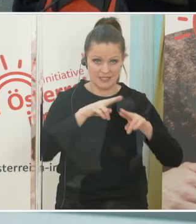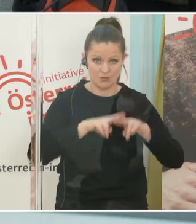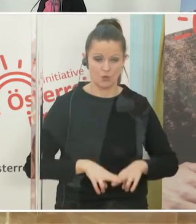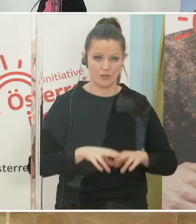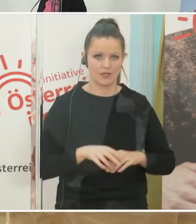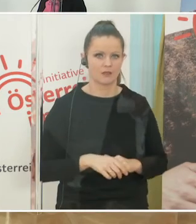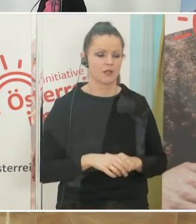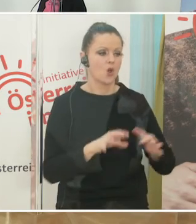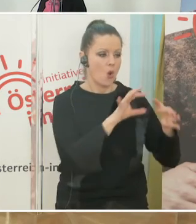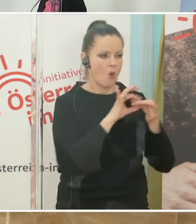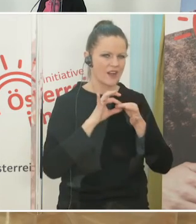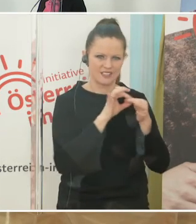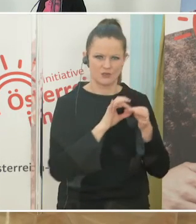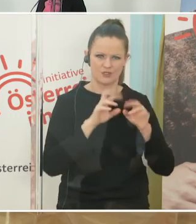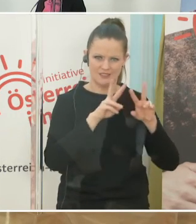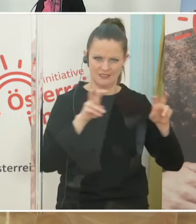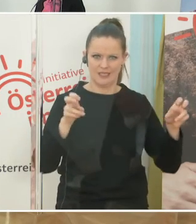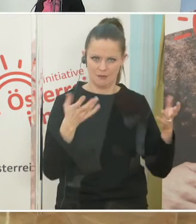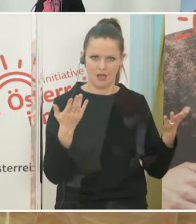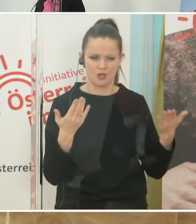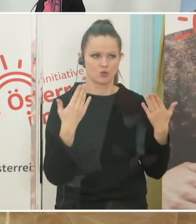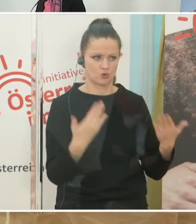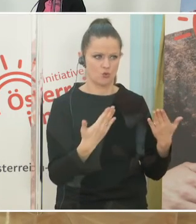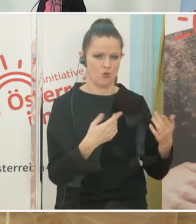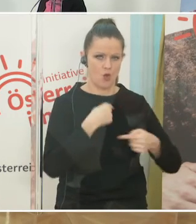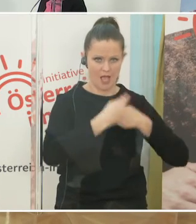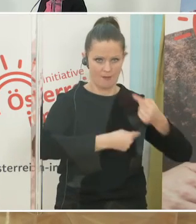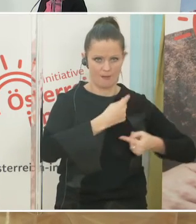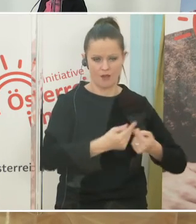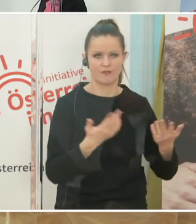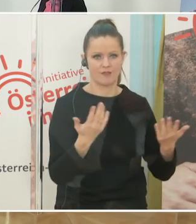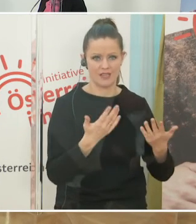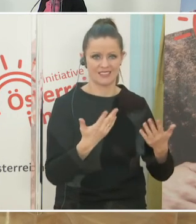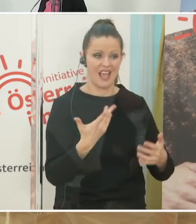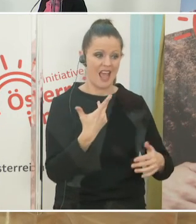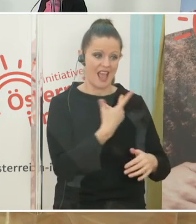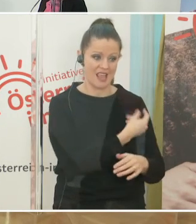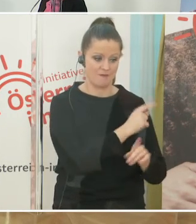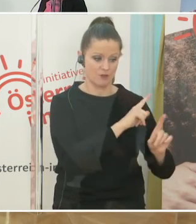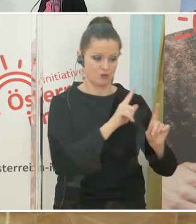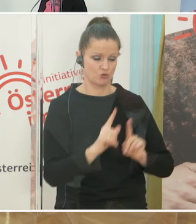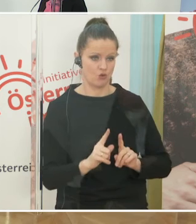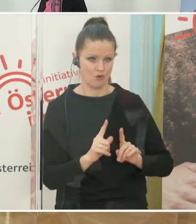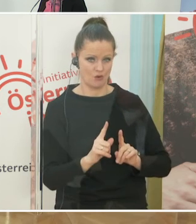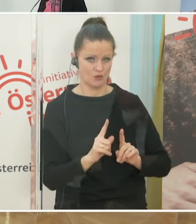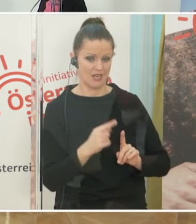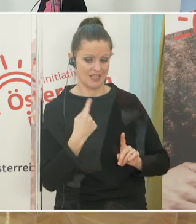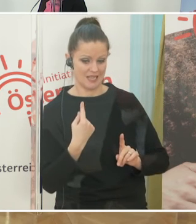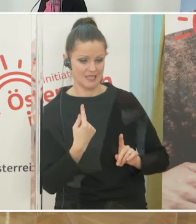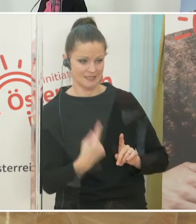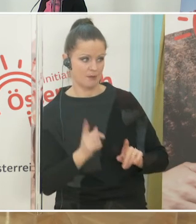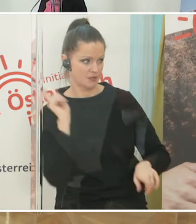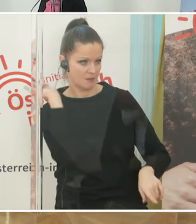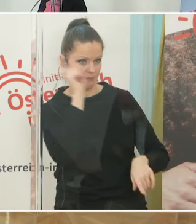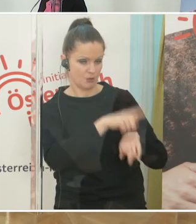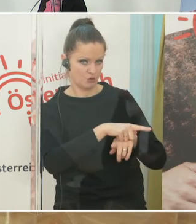Das Organisatorische muss so geschehen, dass man als Impfstelle bestellt man ja sozusagen den Impfstoff.